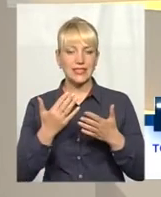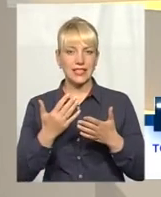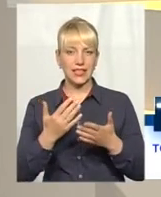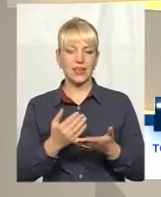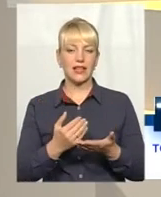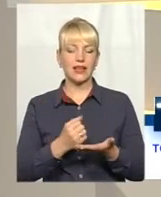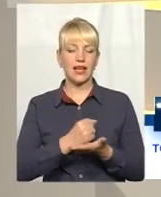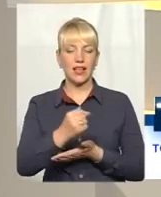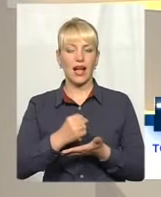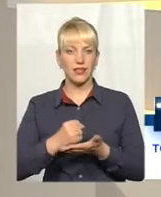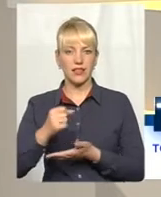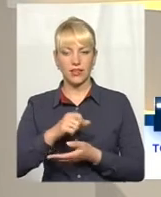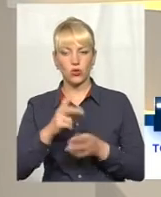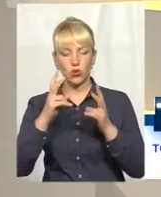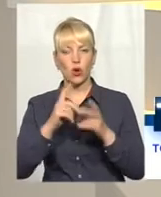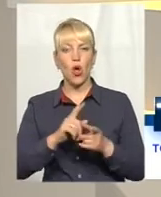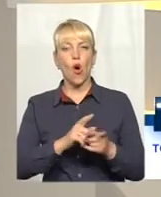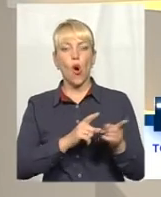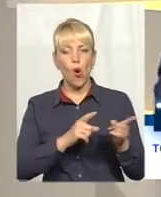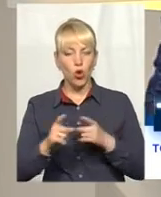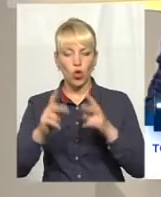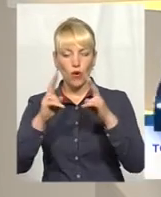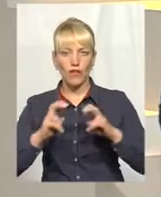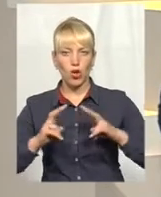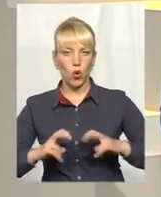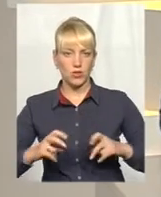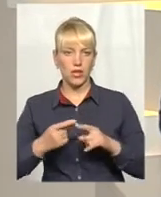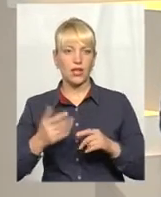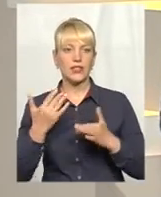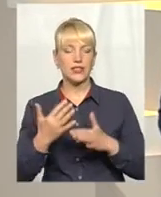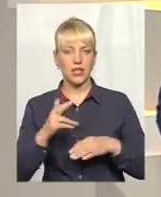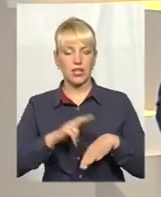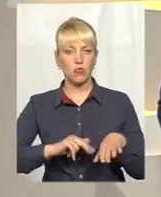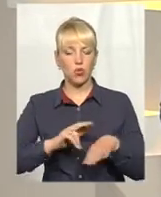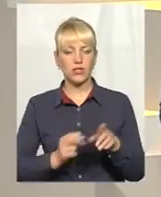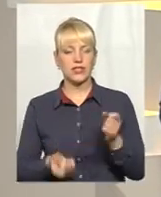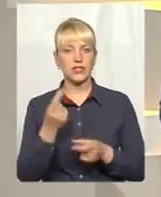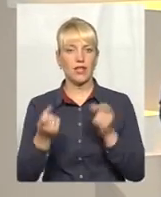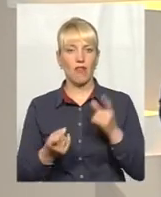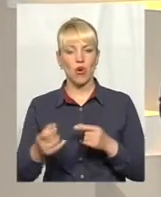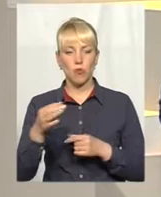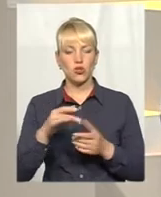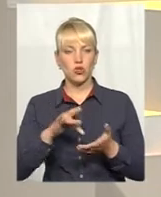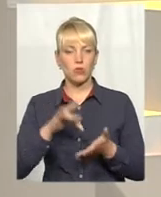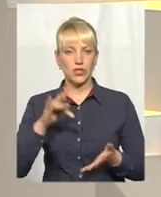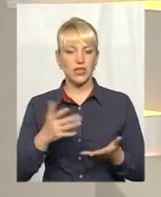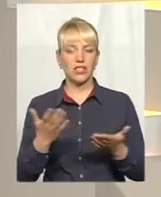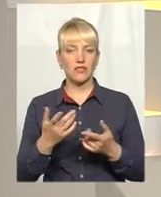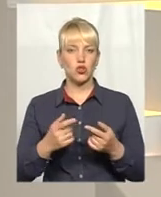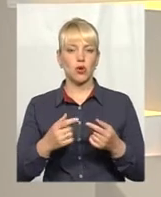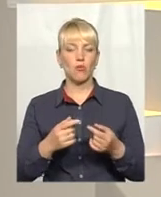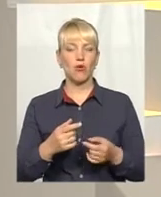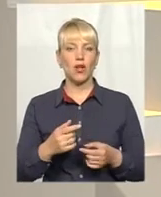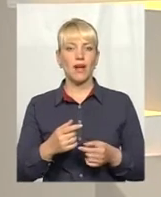готові розглянути і скільки нових поліцейських з'явиться в обласному центрі, в чому принципова